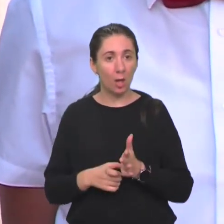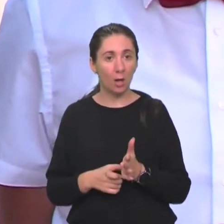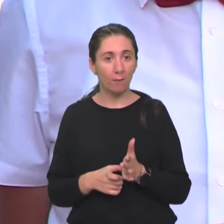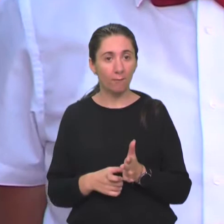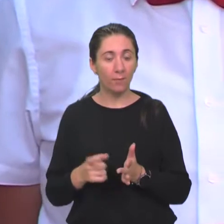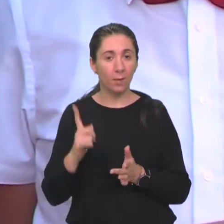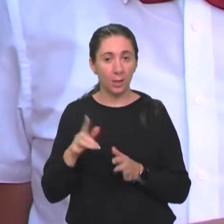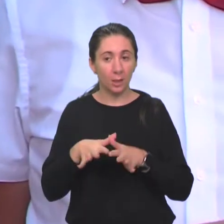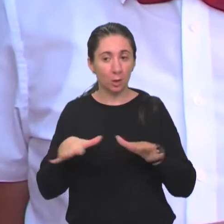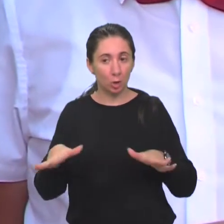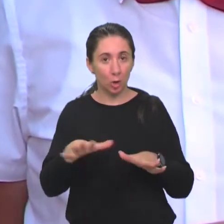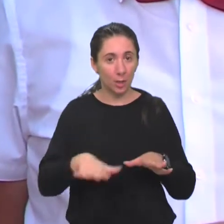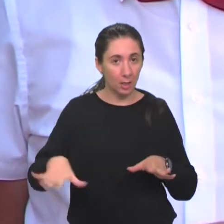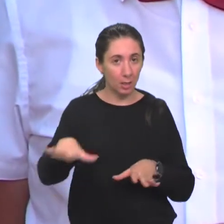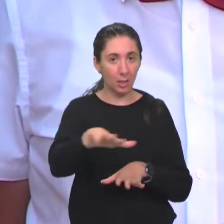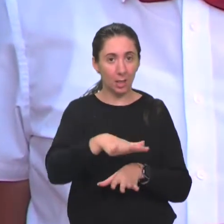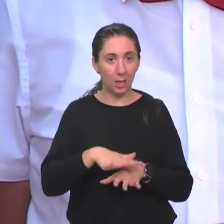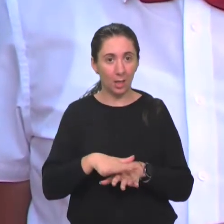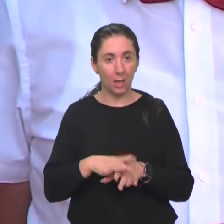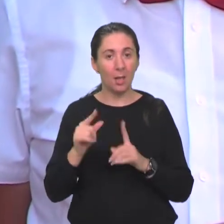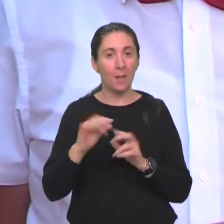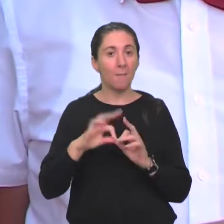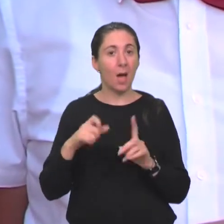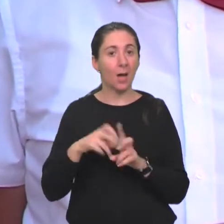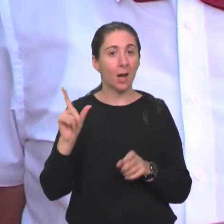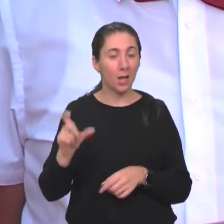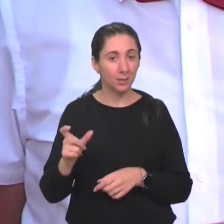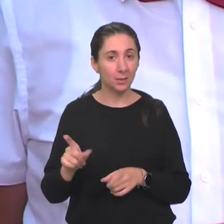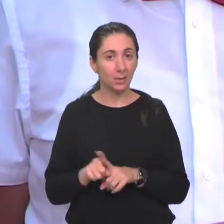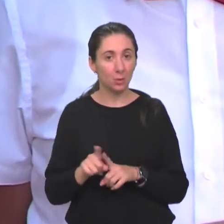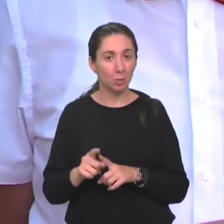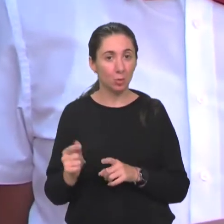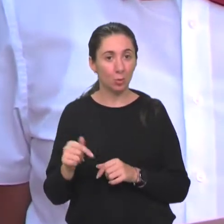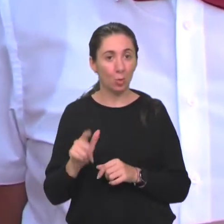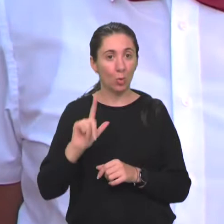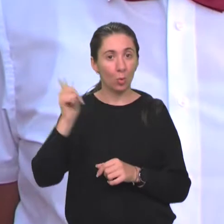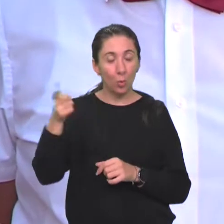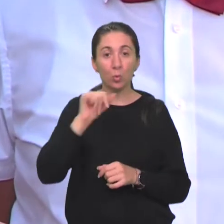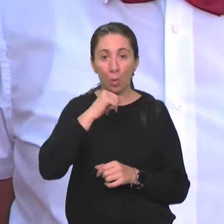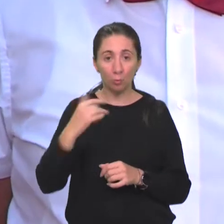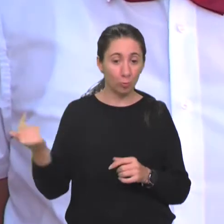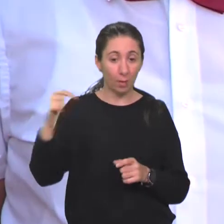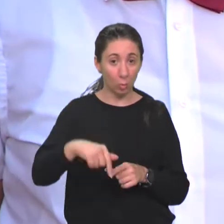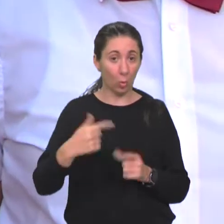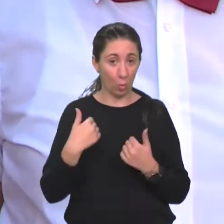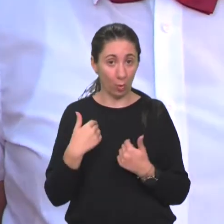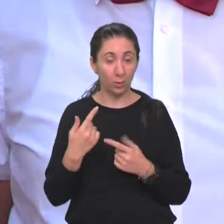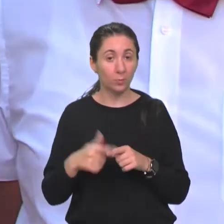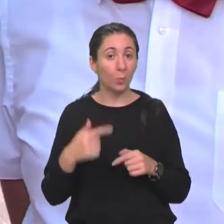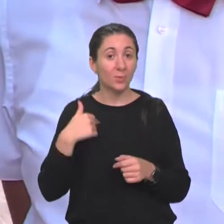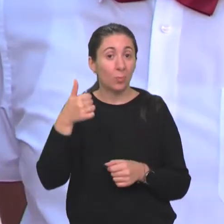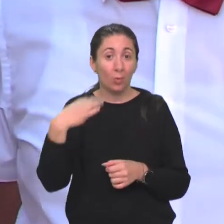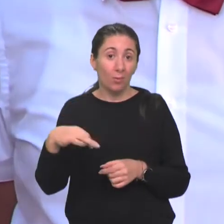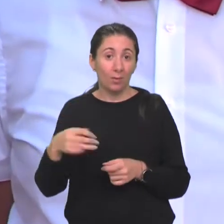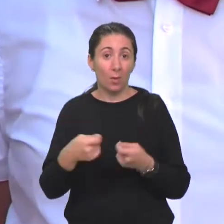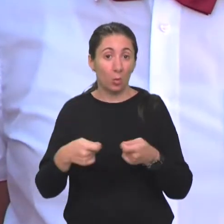i iz šire područja, čak i iz Pakraca, znači i u drugoj župani, jer smo u biti